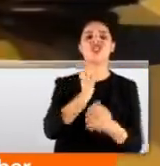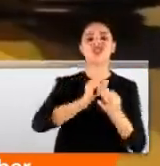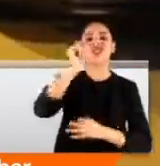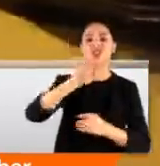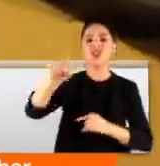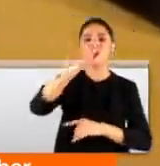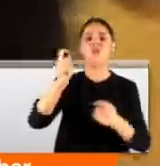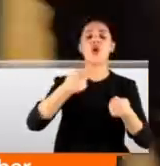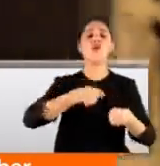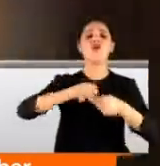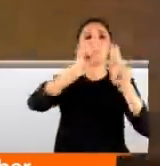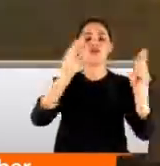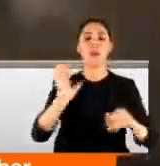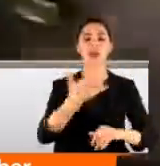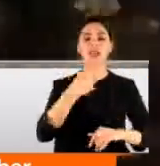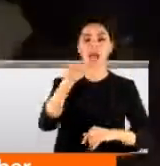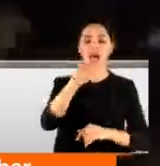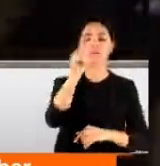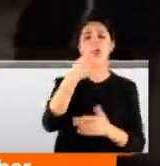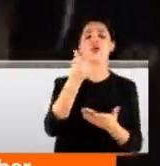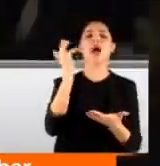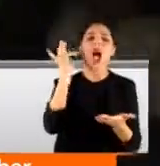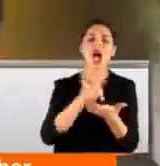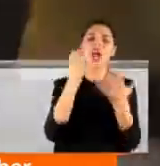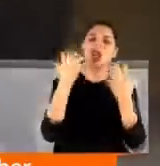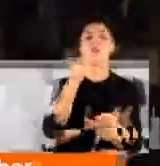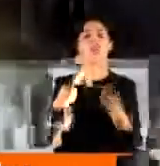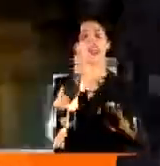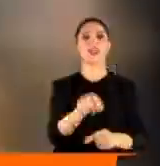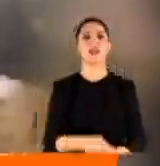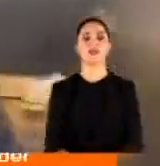tanımaz işletme sahiplerine yüklü miktarda para cezası kesildi.